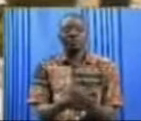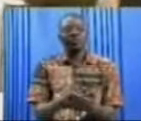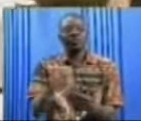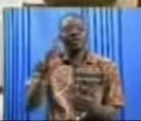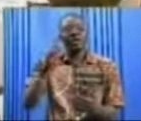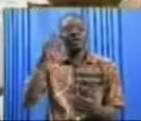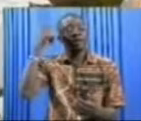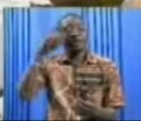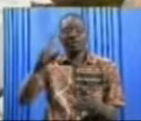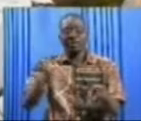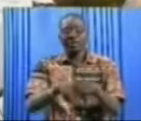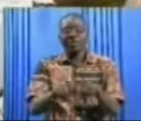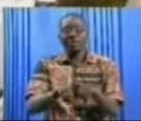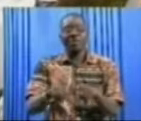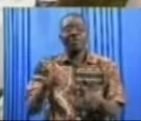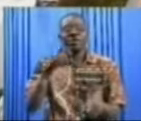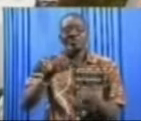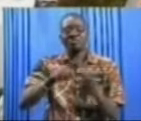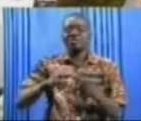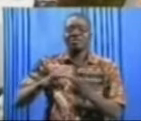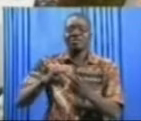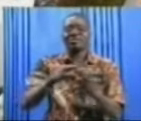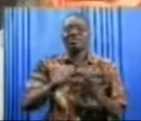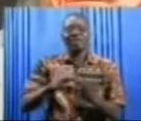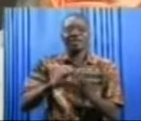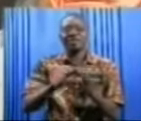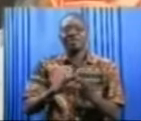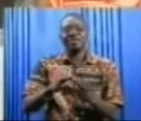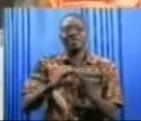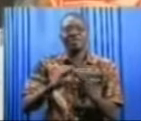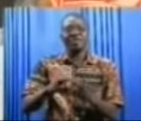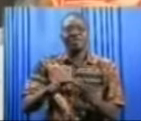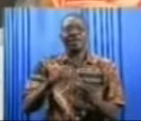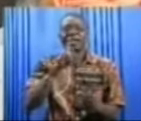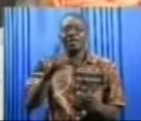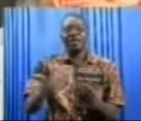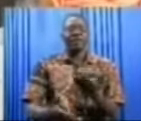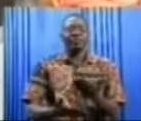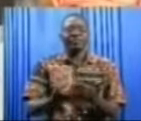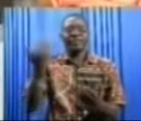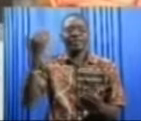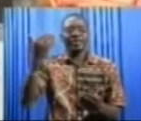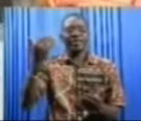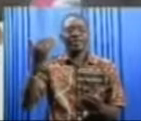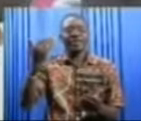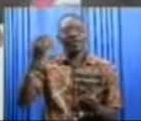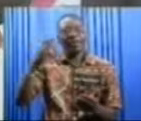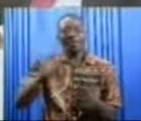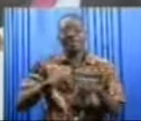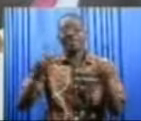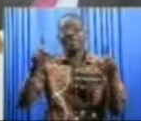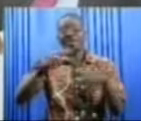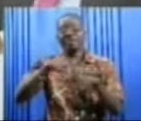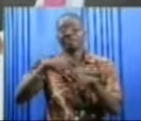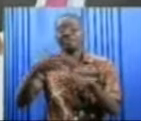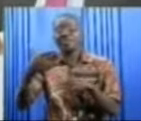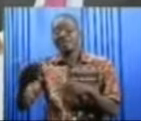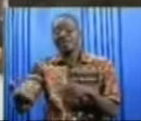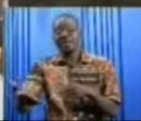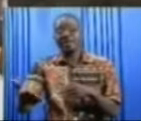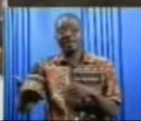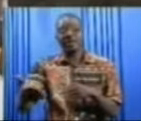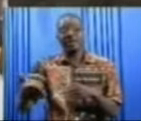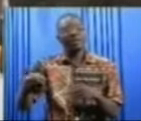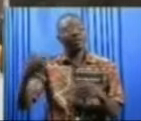évidemment, nos relations ont été facilitées de ce fait. Mais au-delà de cette